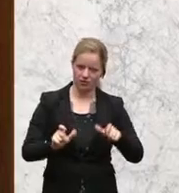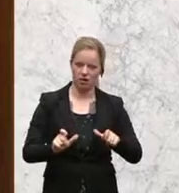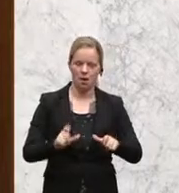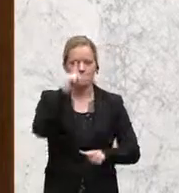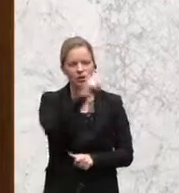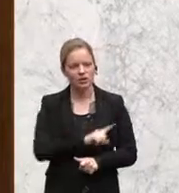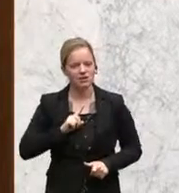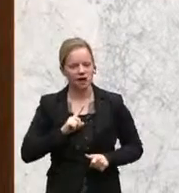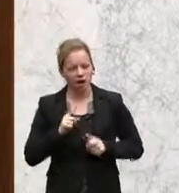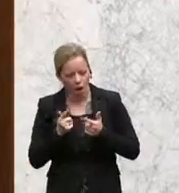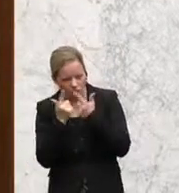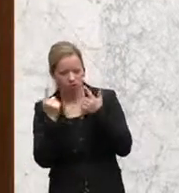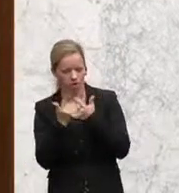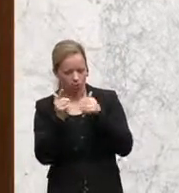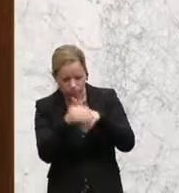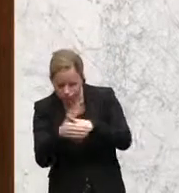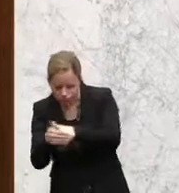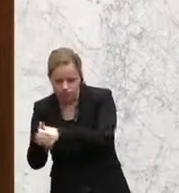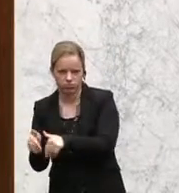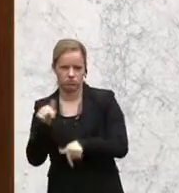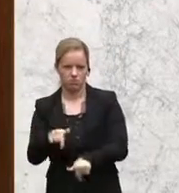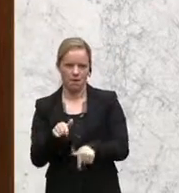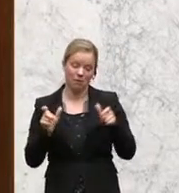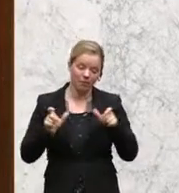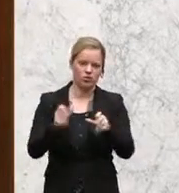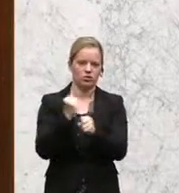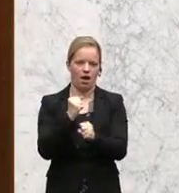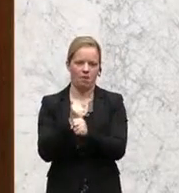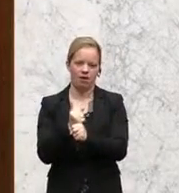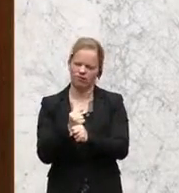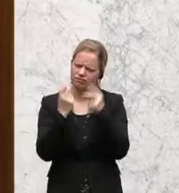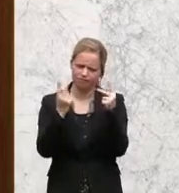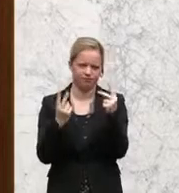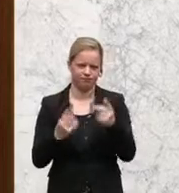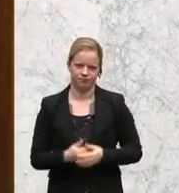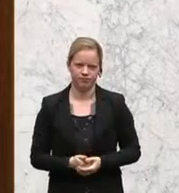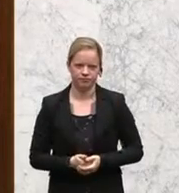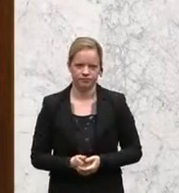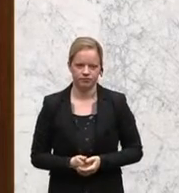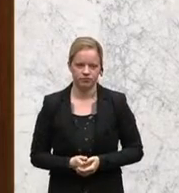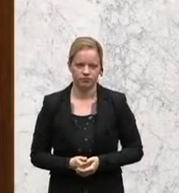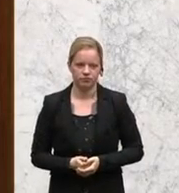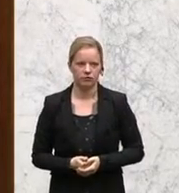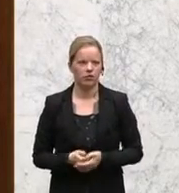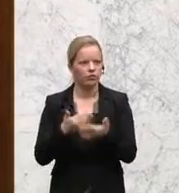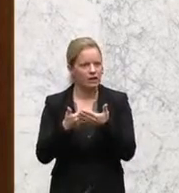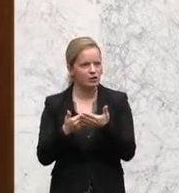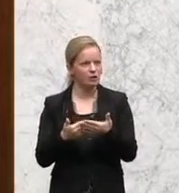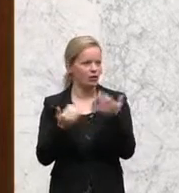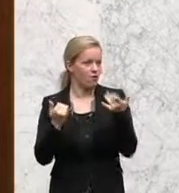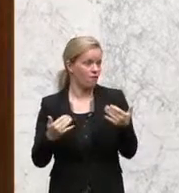Polizeiliche Aufklärungsarbeit und Präventionsarbeit ist eine wesentliche Stütze. Und ich freue mich auf die